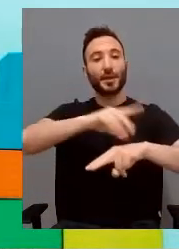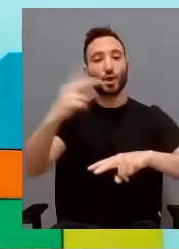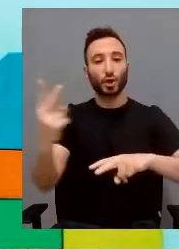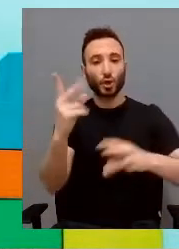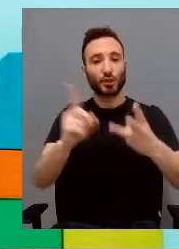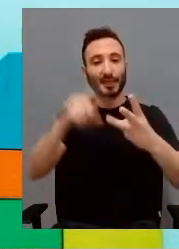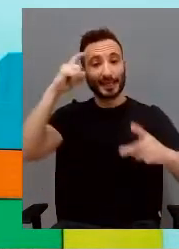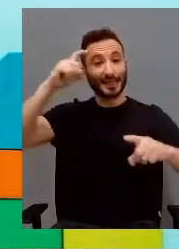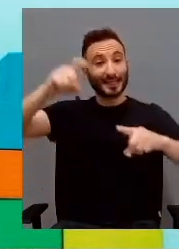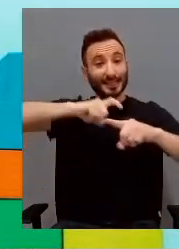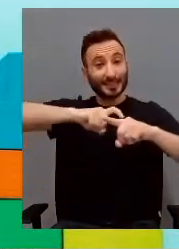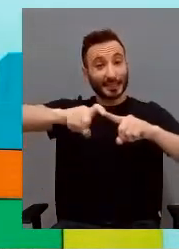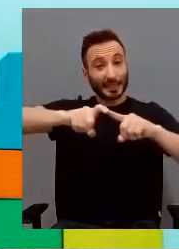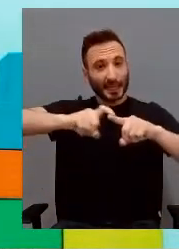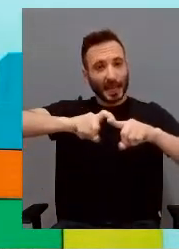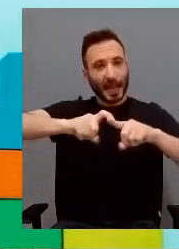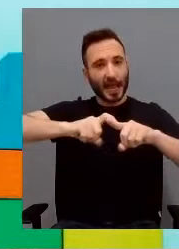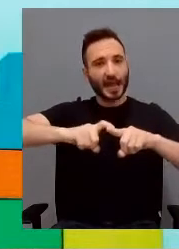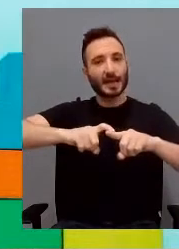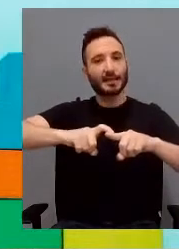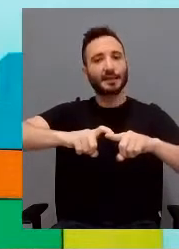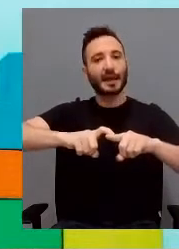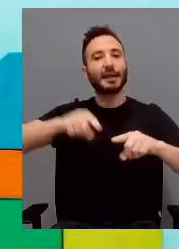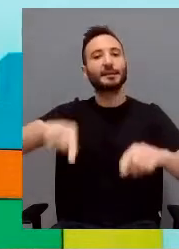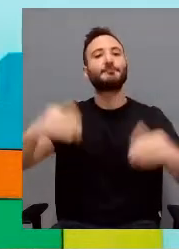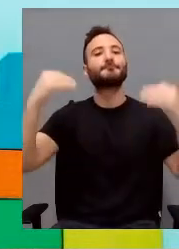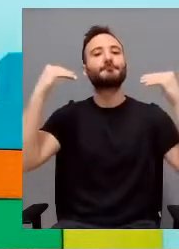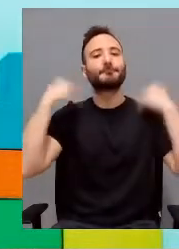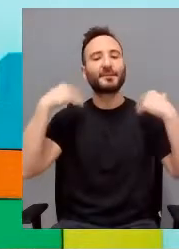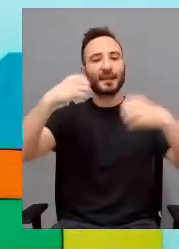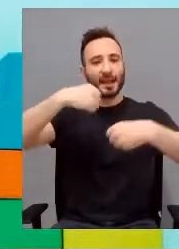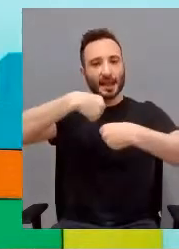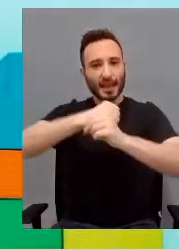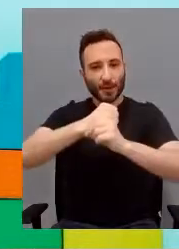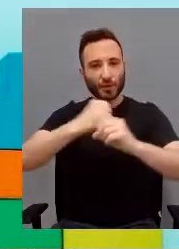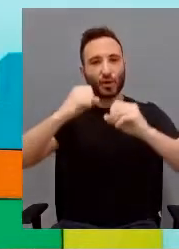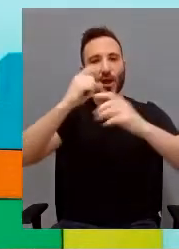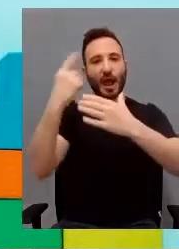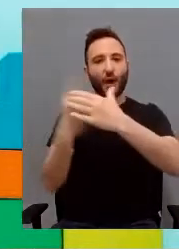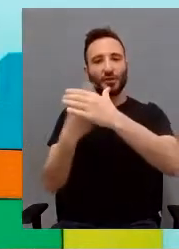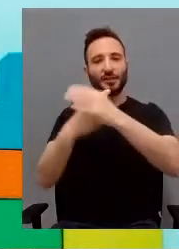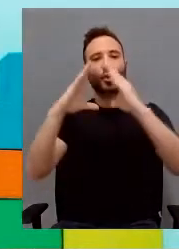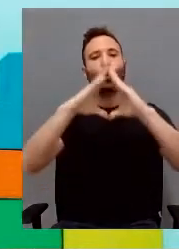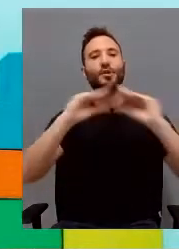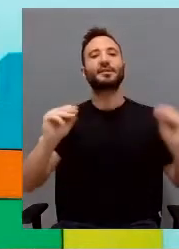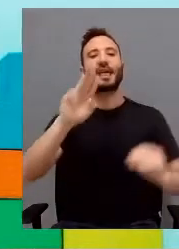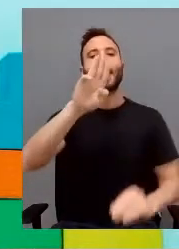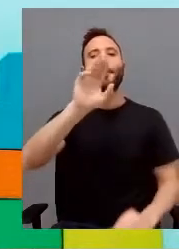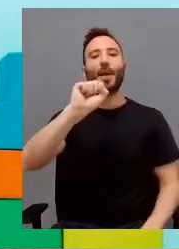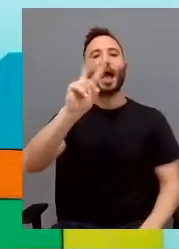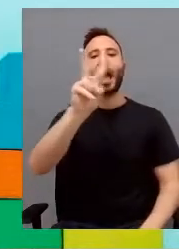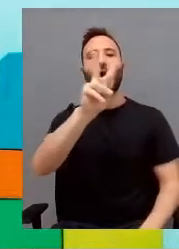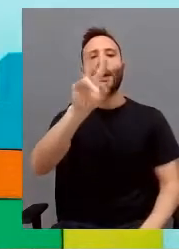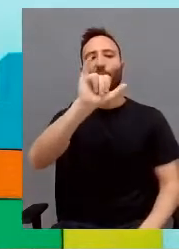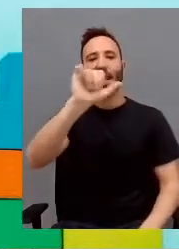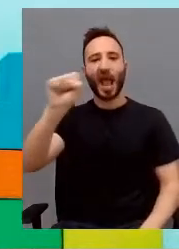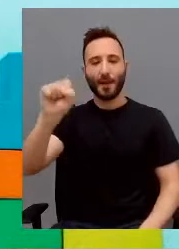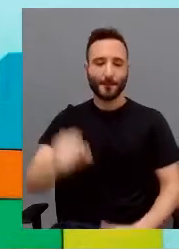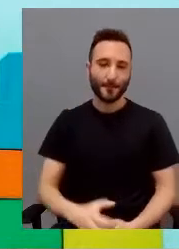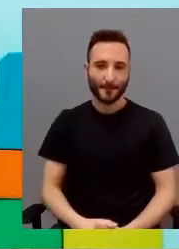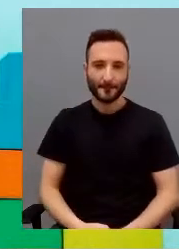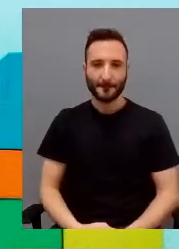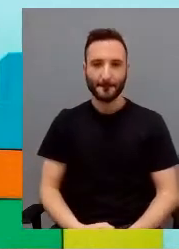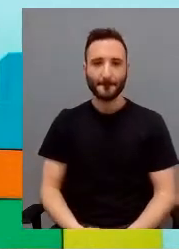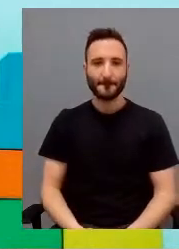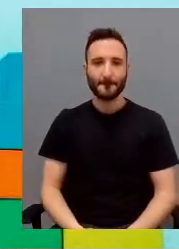che è miembro del laboratorio di autismo dell'Università di Pavia. E poi dagli educatori, i